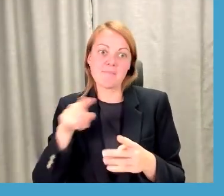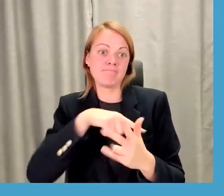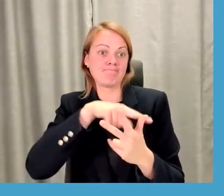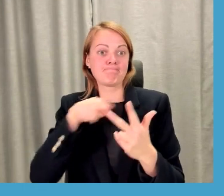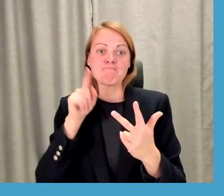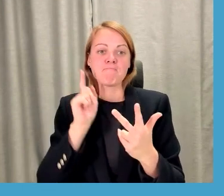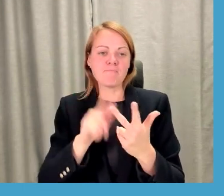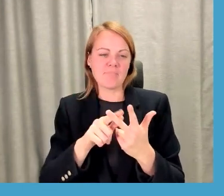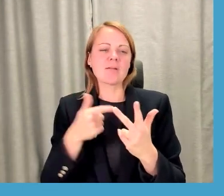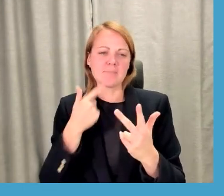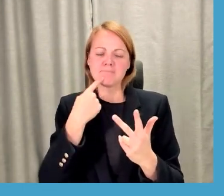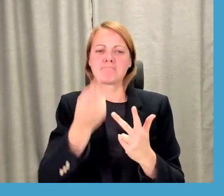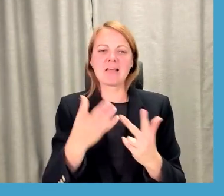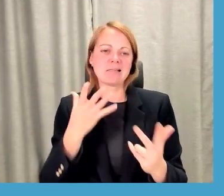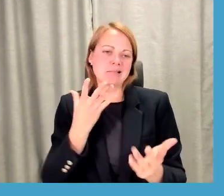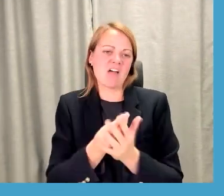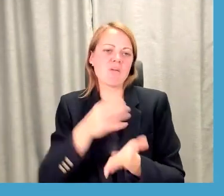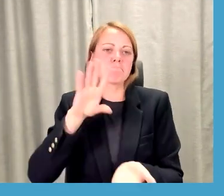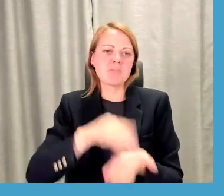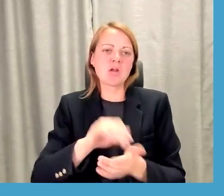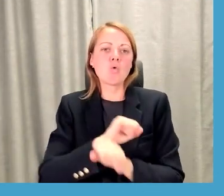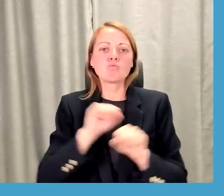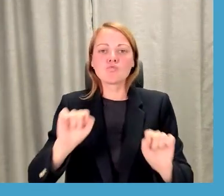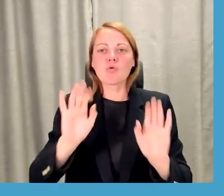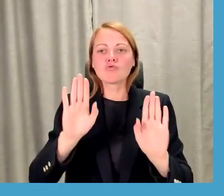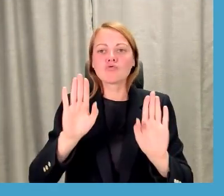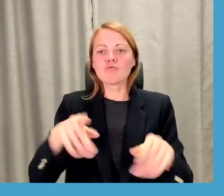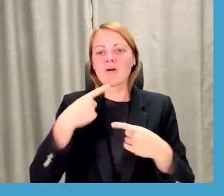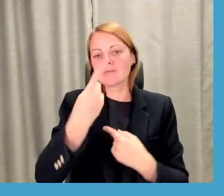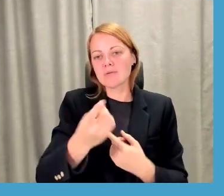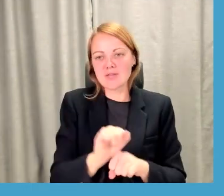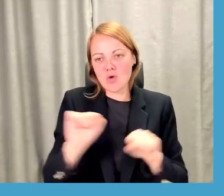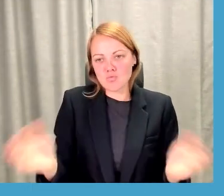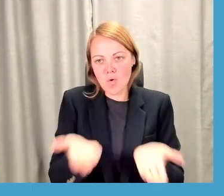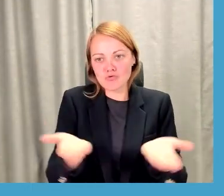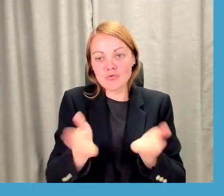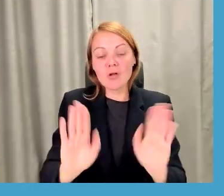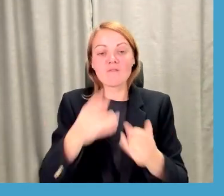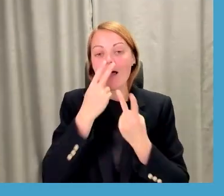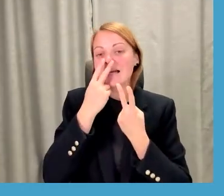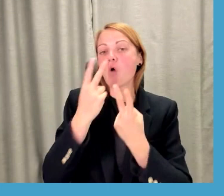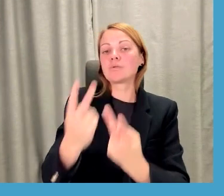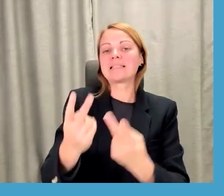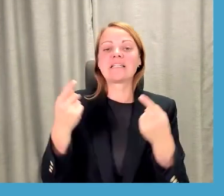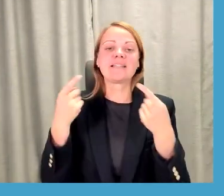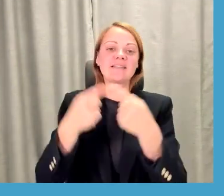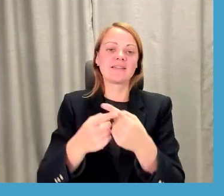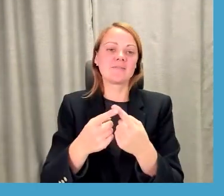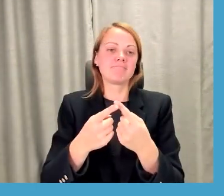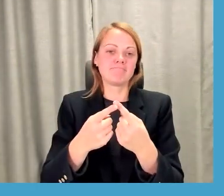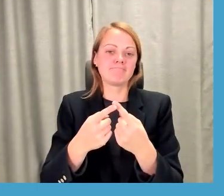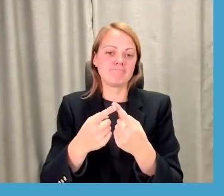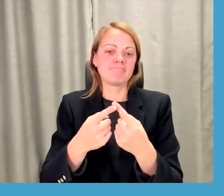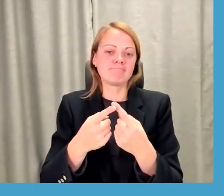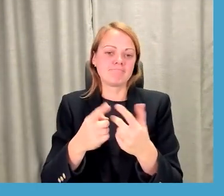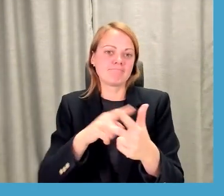trīs lietas, uz ko savas pieredzes pilnīgi droši visus gribu iedrošināt un raudzīties tieši kā uz tādu atslēgu tā,